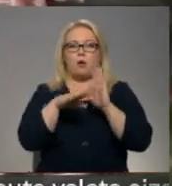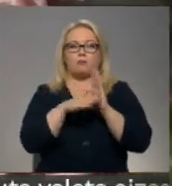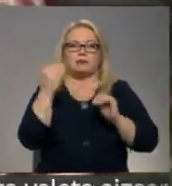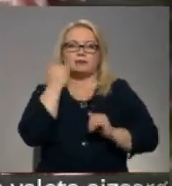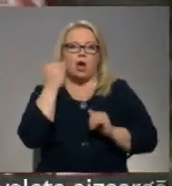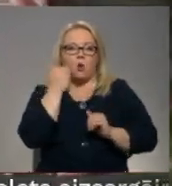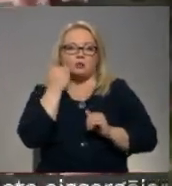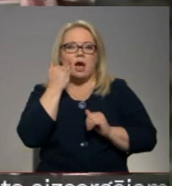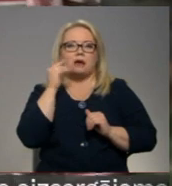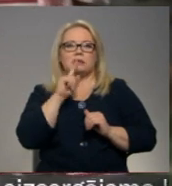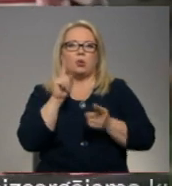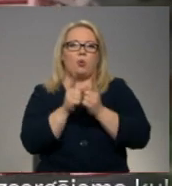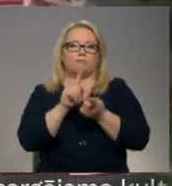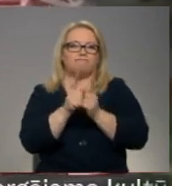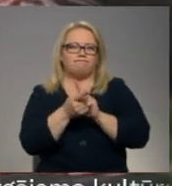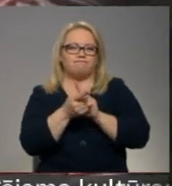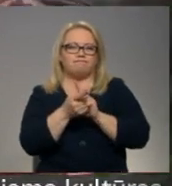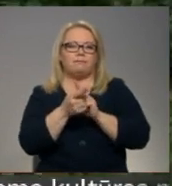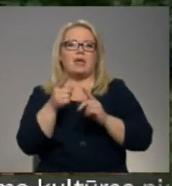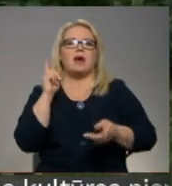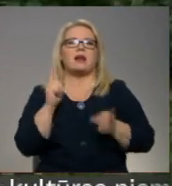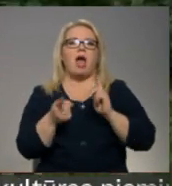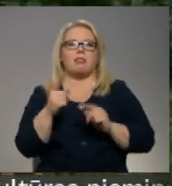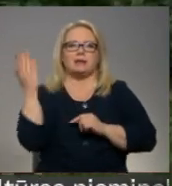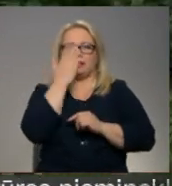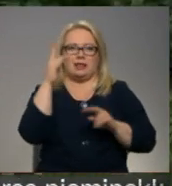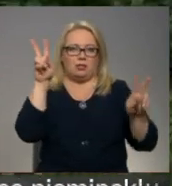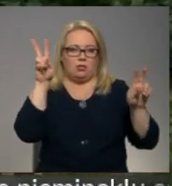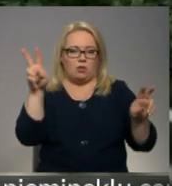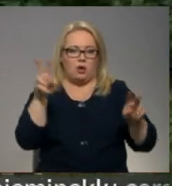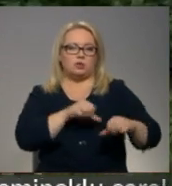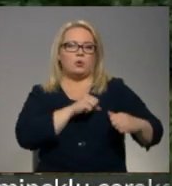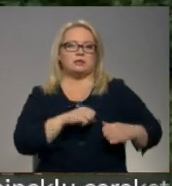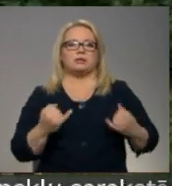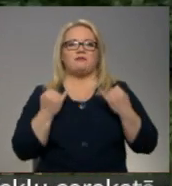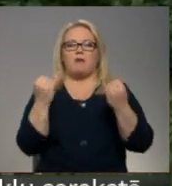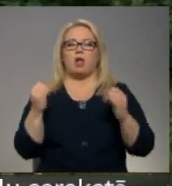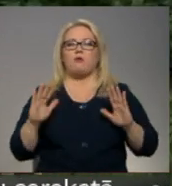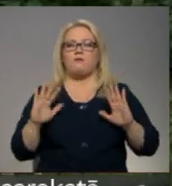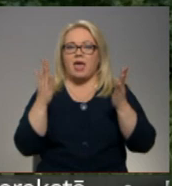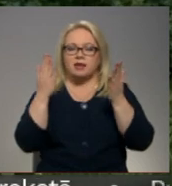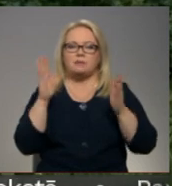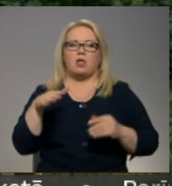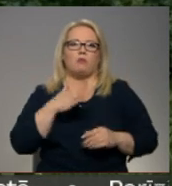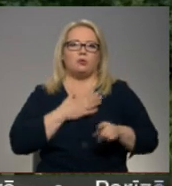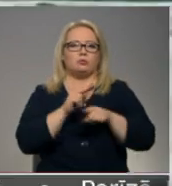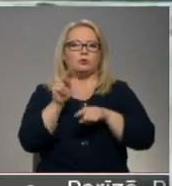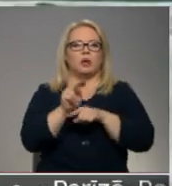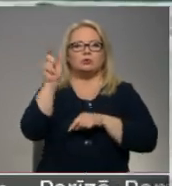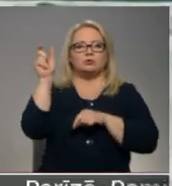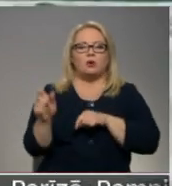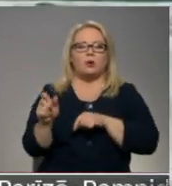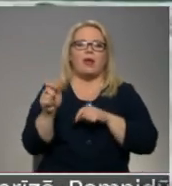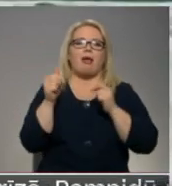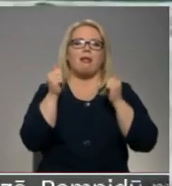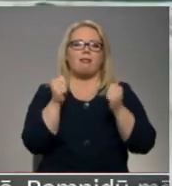Cinemādu rīlu, jeb tūkojumā reālais kīno. Es tiešām no citas vēlu veiksnis šajā vakarā un Lailē piedzīvot arī